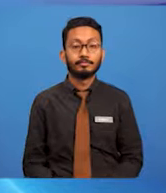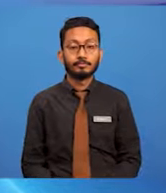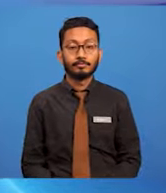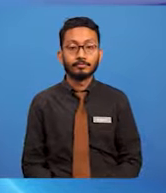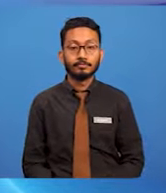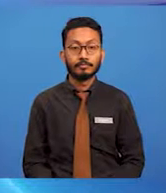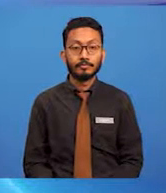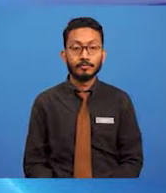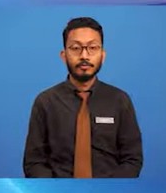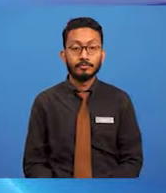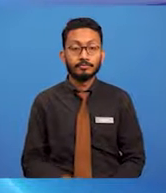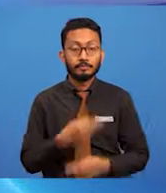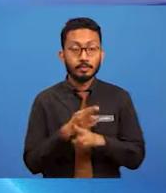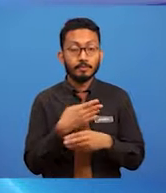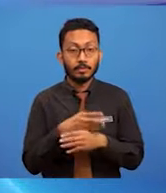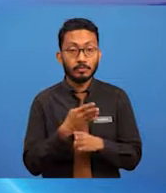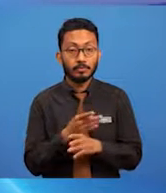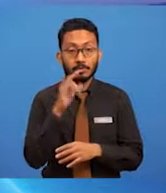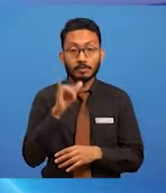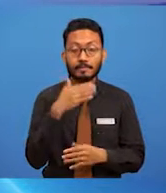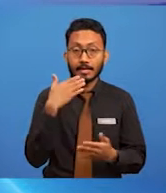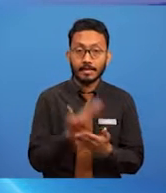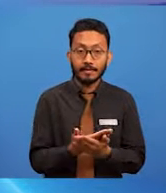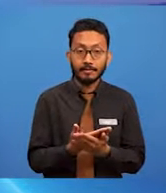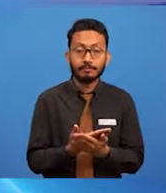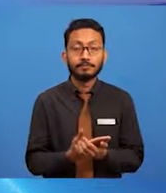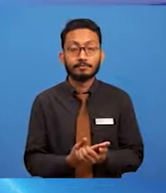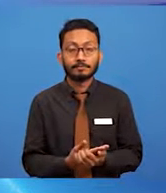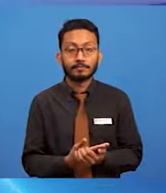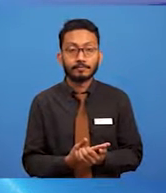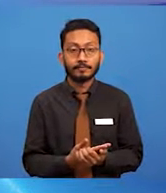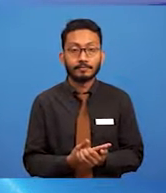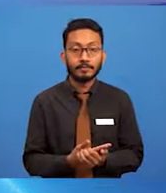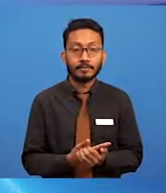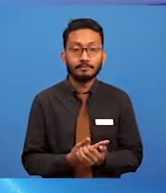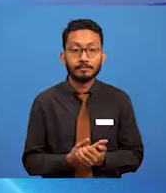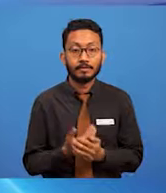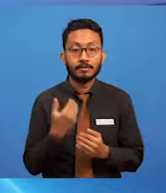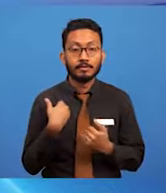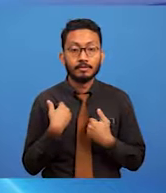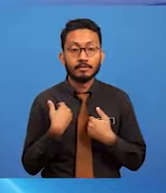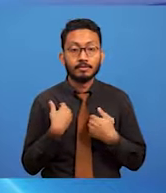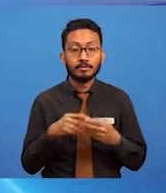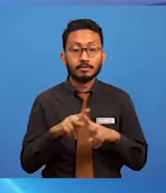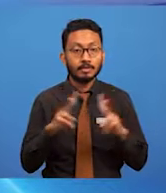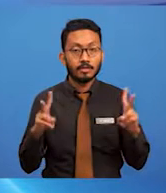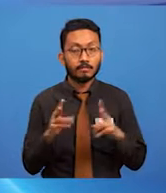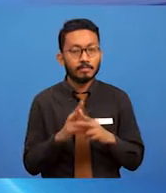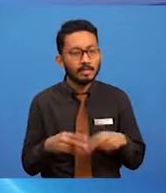Reka bentuk yang baik dan menarik adalah perkara yang sangat penting kerana